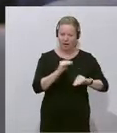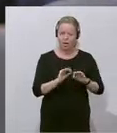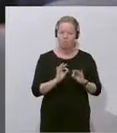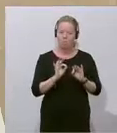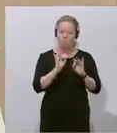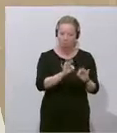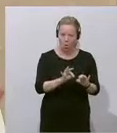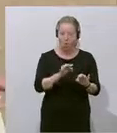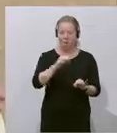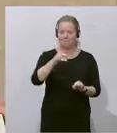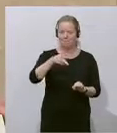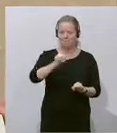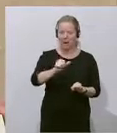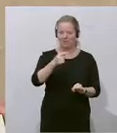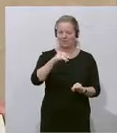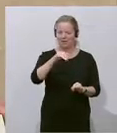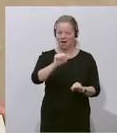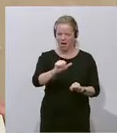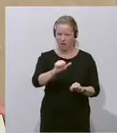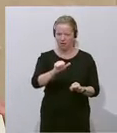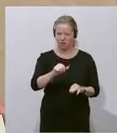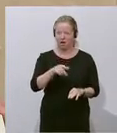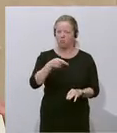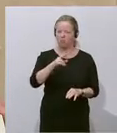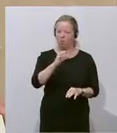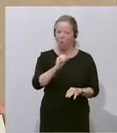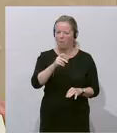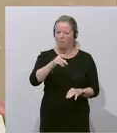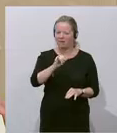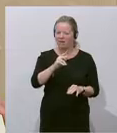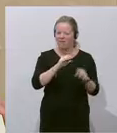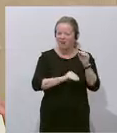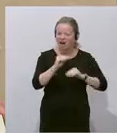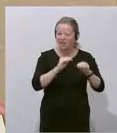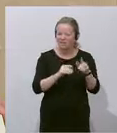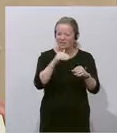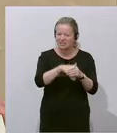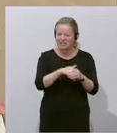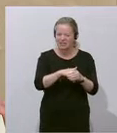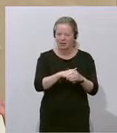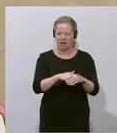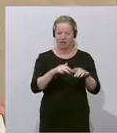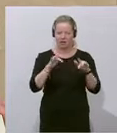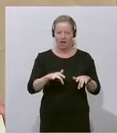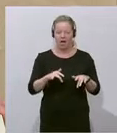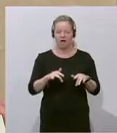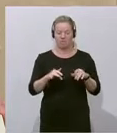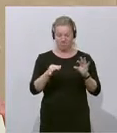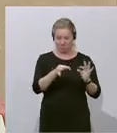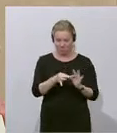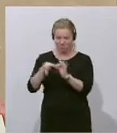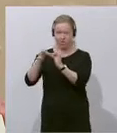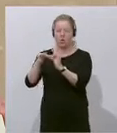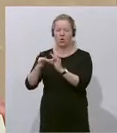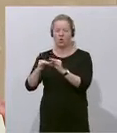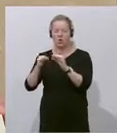Was ist der Niederösterreichische Verein Pro Patria? Das ist ein Tarnverein der österreichischen Volkspartei,